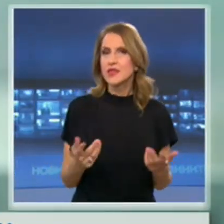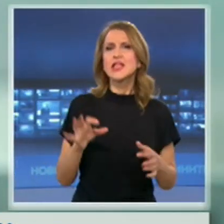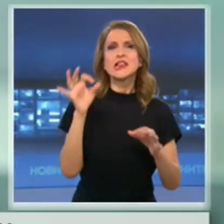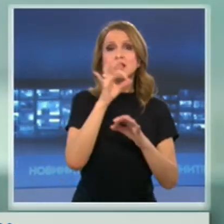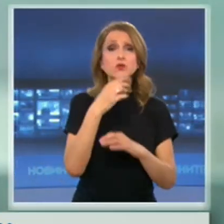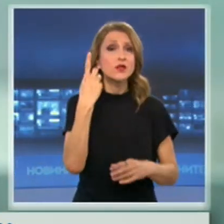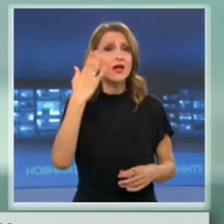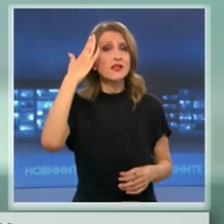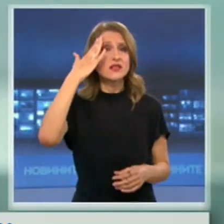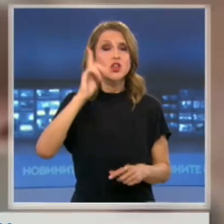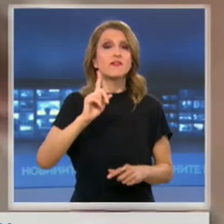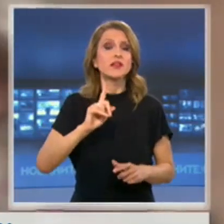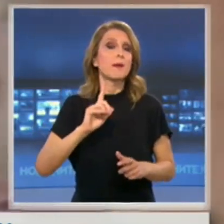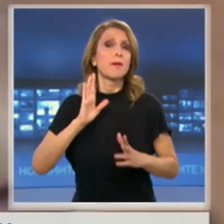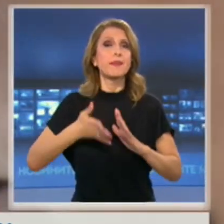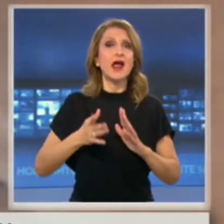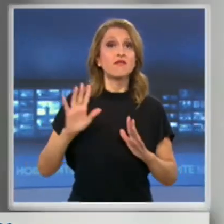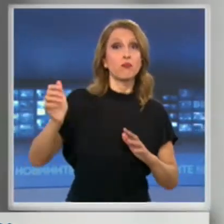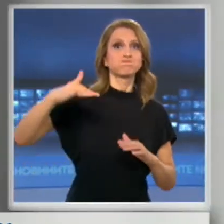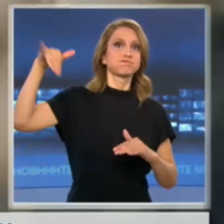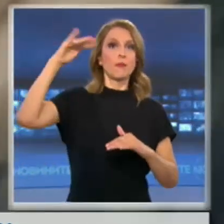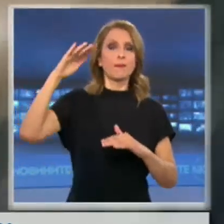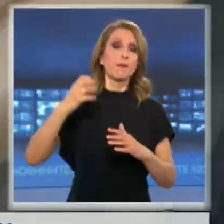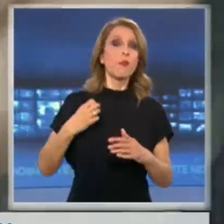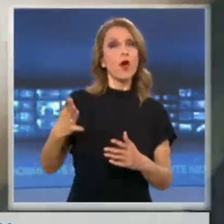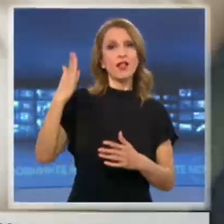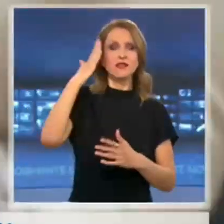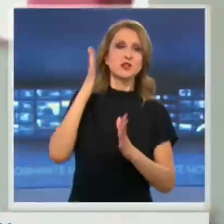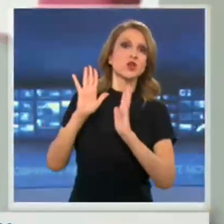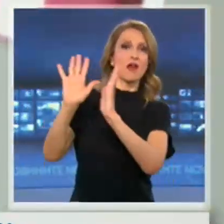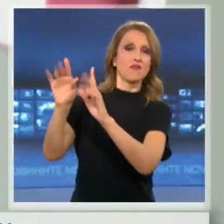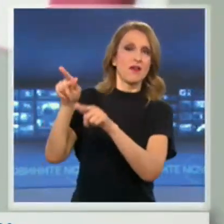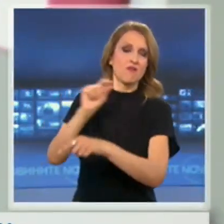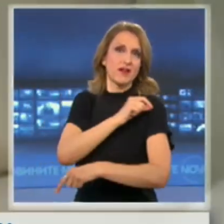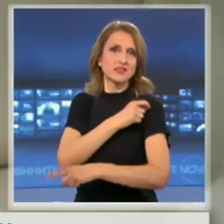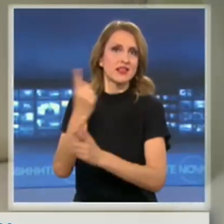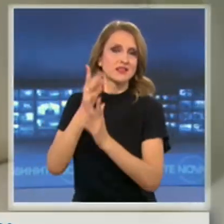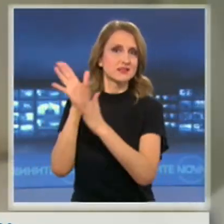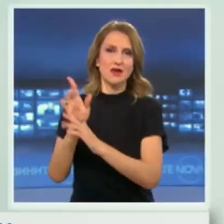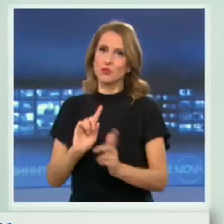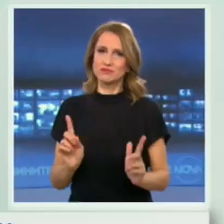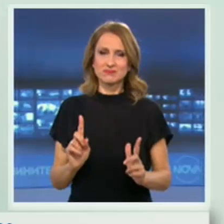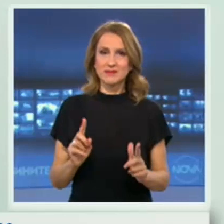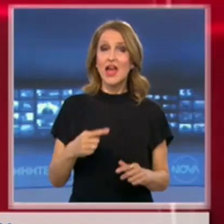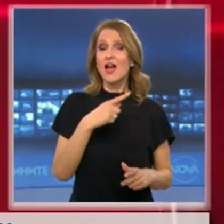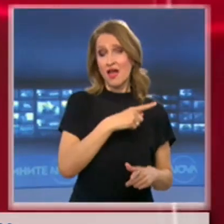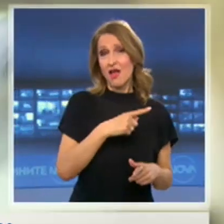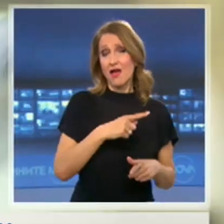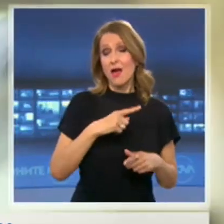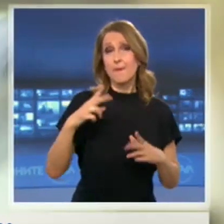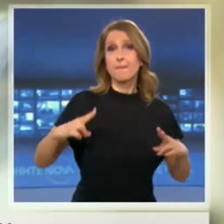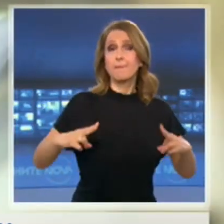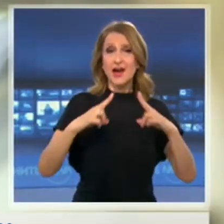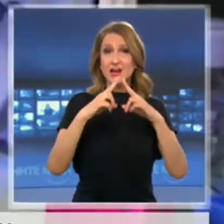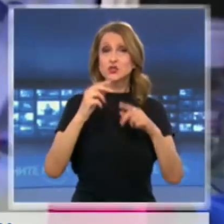Съединените Штати, не може да има приоритет поради финансови причини. Острата реакция на Париж дойде ден след като главният изпълнителен